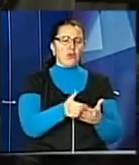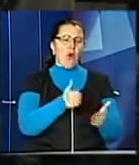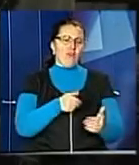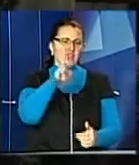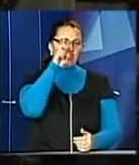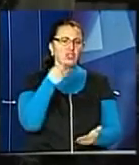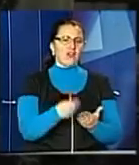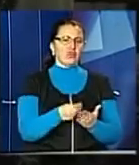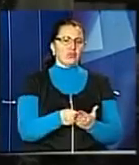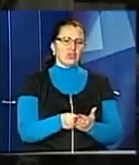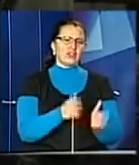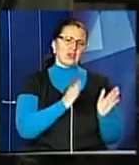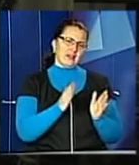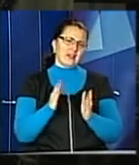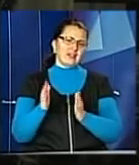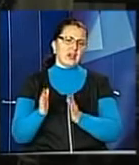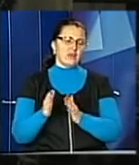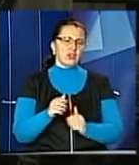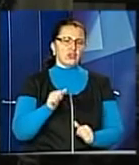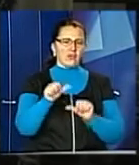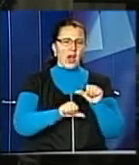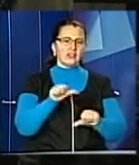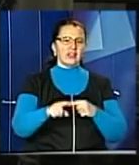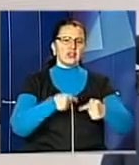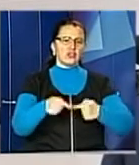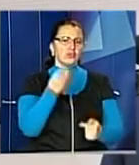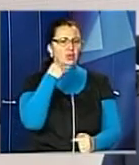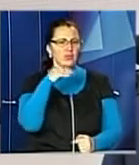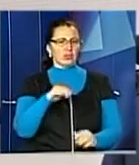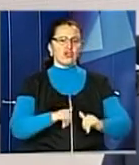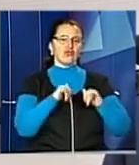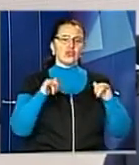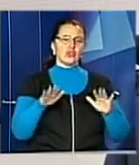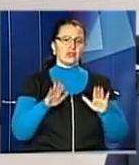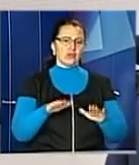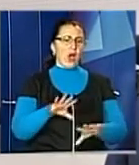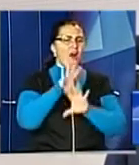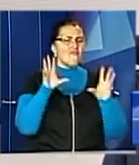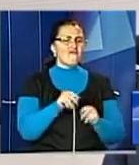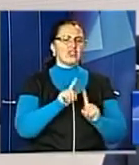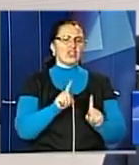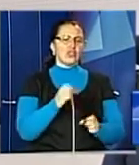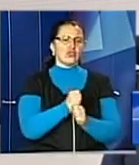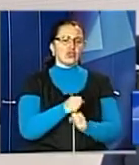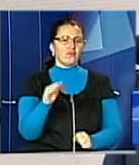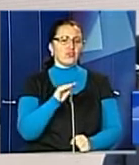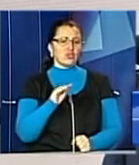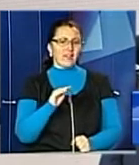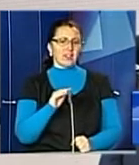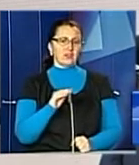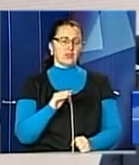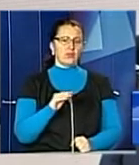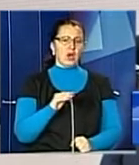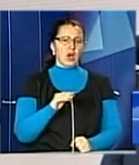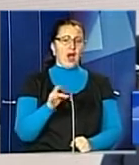стабільний рік для бюджетних установ, а ще покращити розвиток на місцях. Все, що зроблено в Жовківському районі, а зроблено, очевидно,